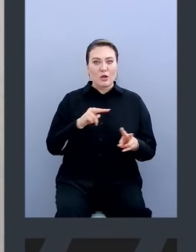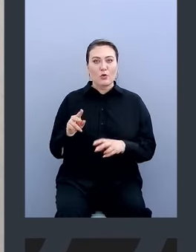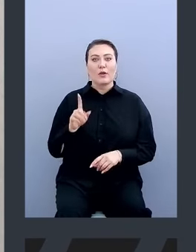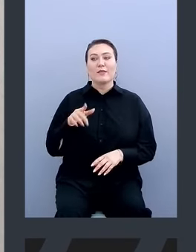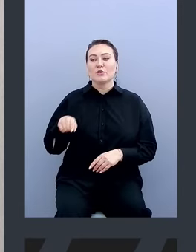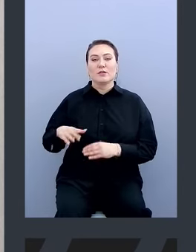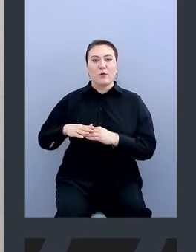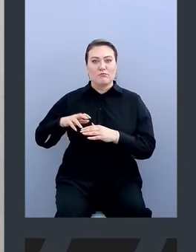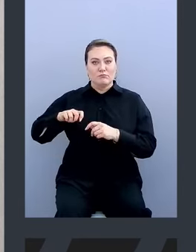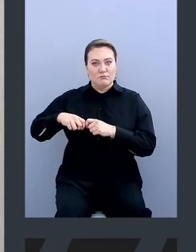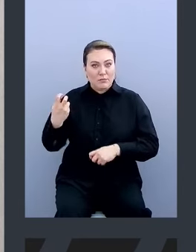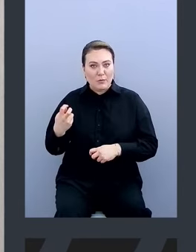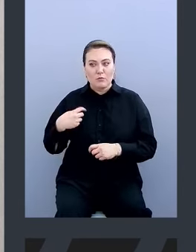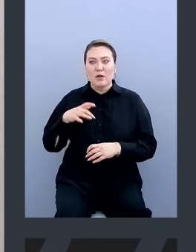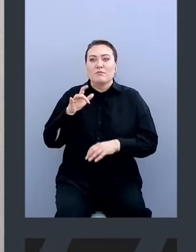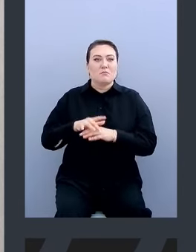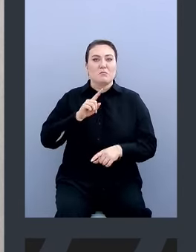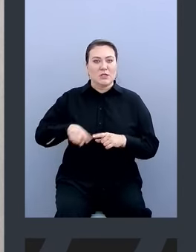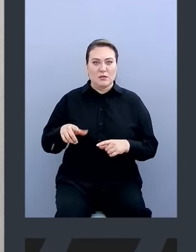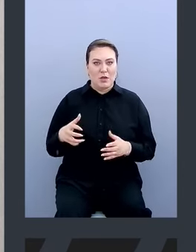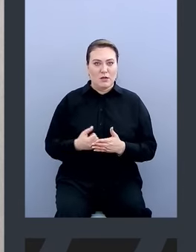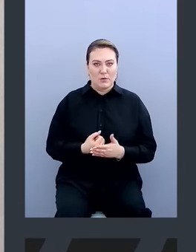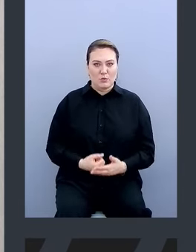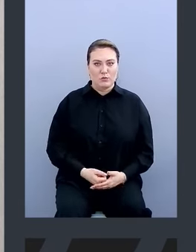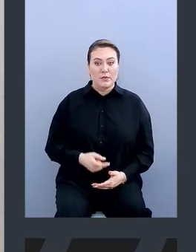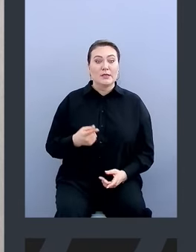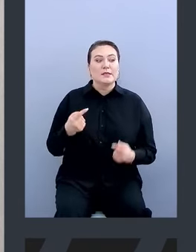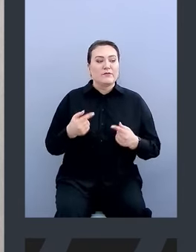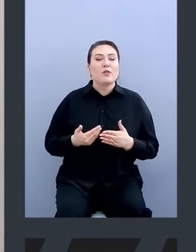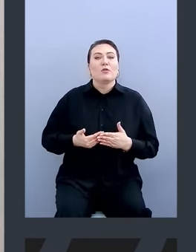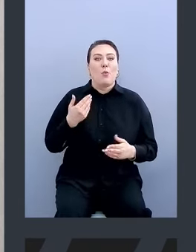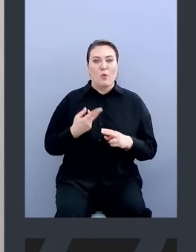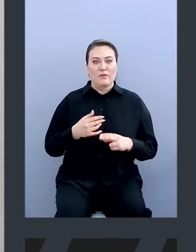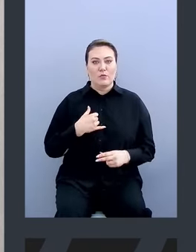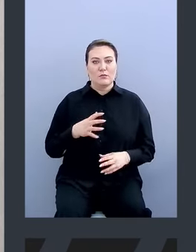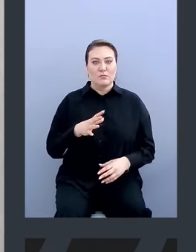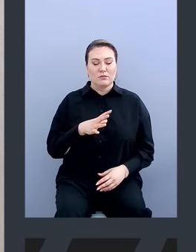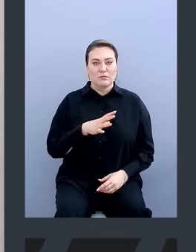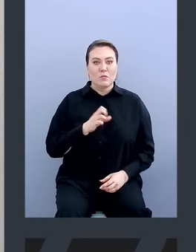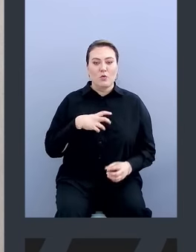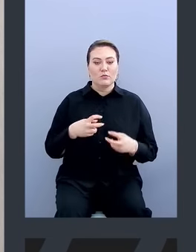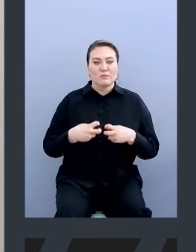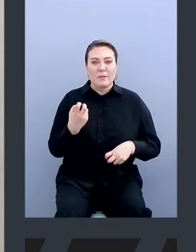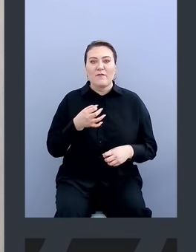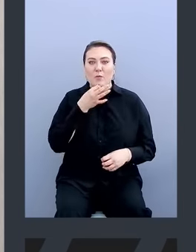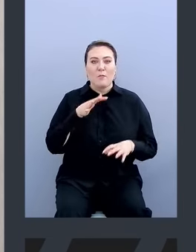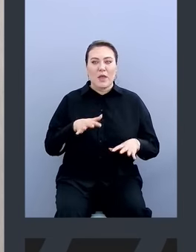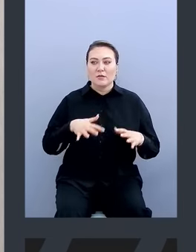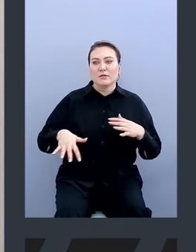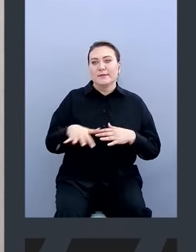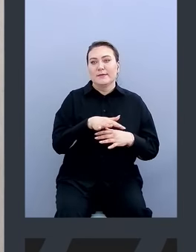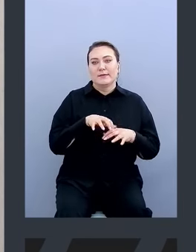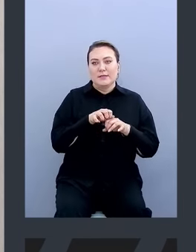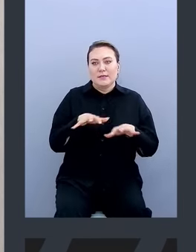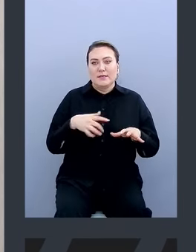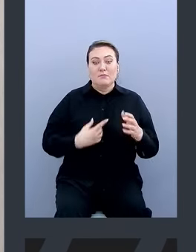даже если его пробьют, мы это быстро обнаружим. Соответственно, до этого у нас было… Нас могут пробить в любом месте сети и из любого места